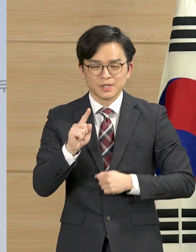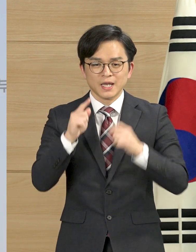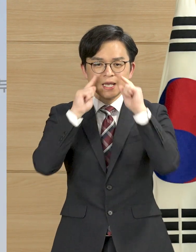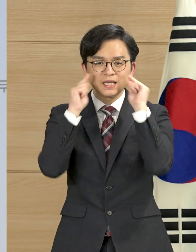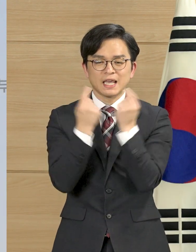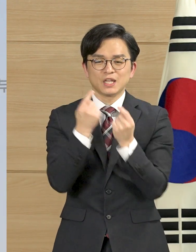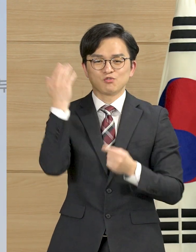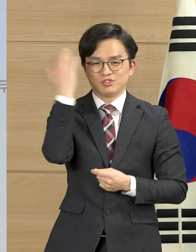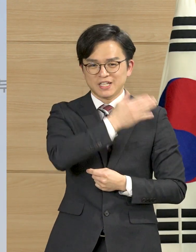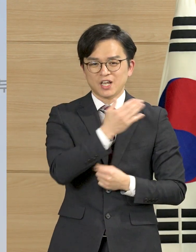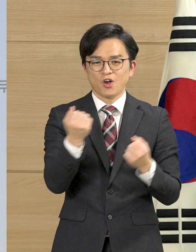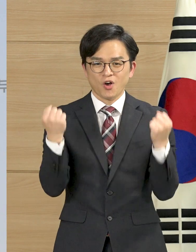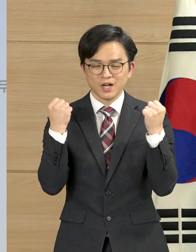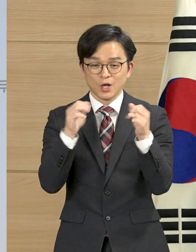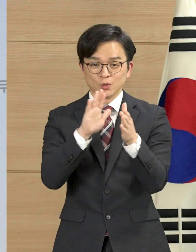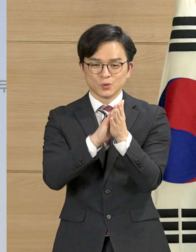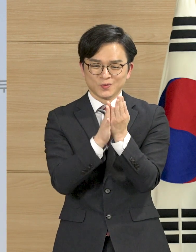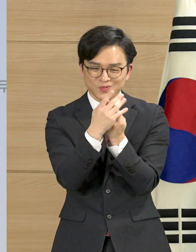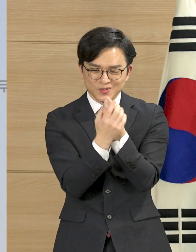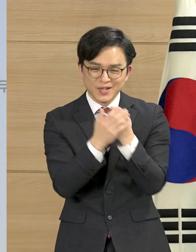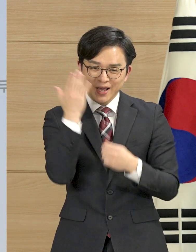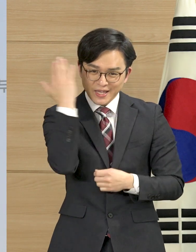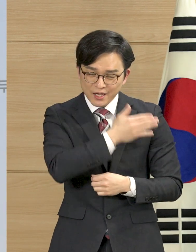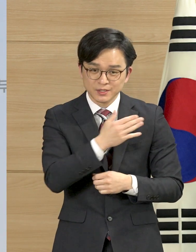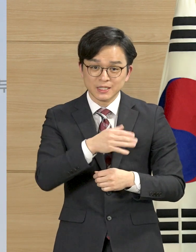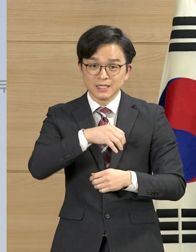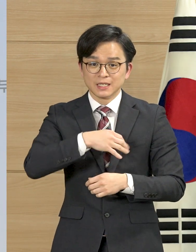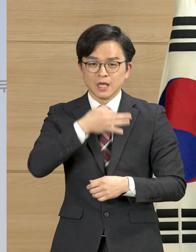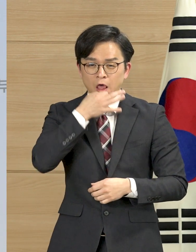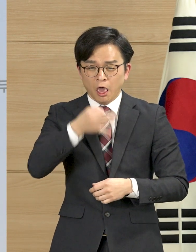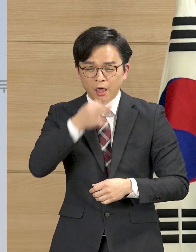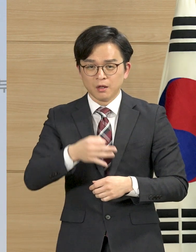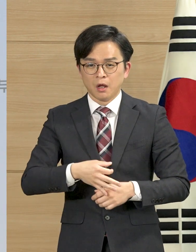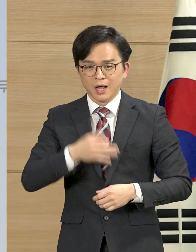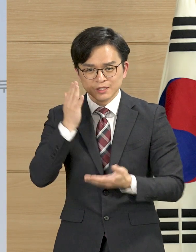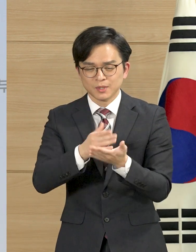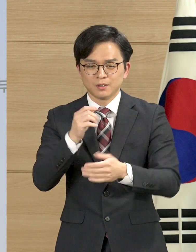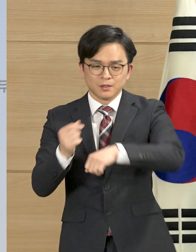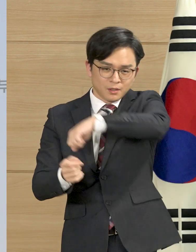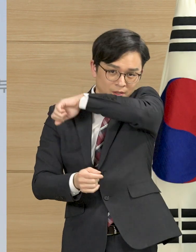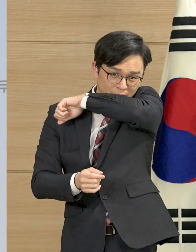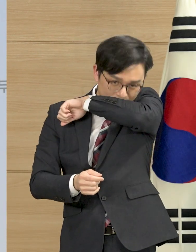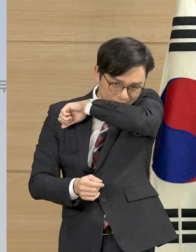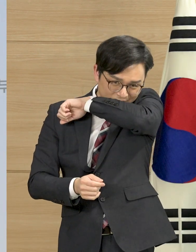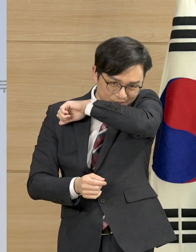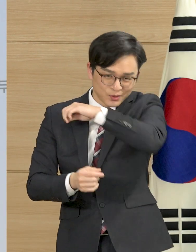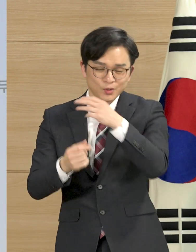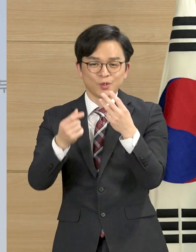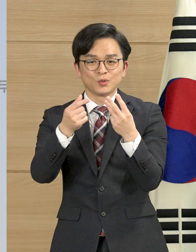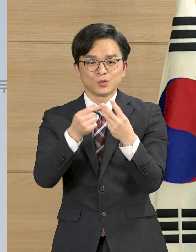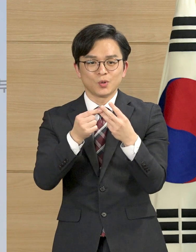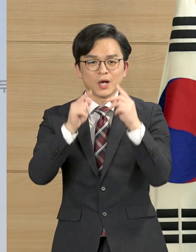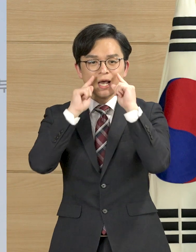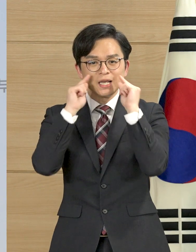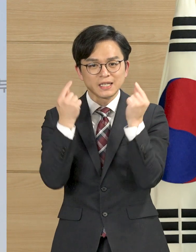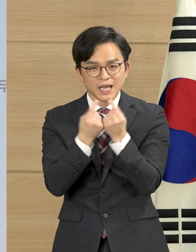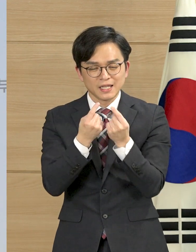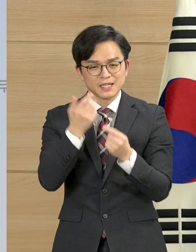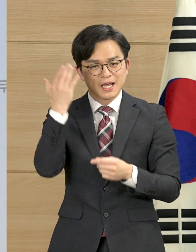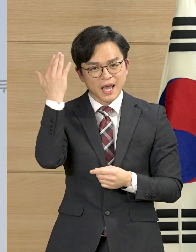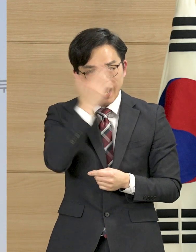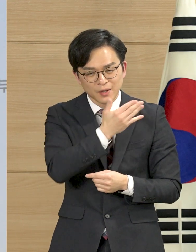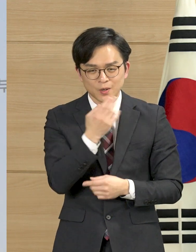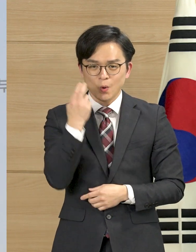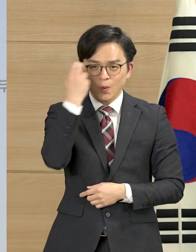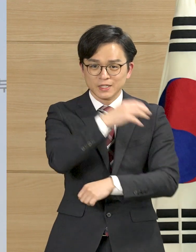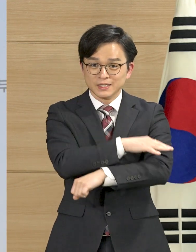지켜주시는 것입니다. 손 씻기, 기침 가리고 하기, 백문안 자제와 같은 개인위생관리에 적극